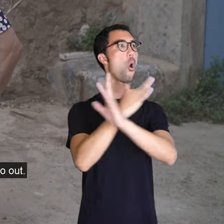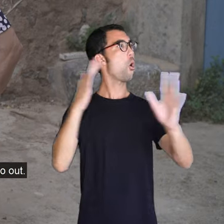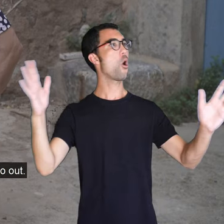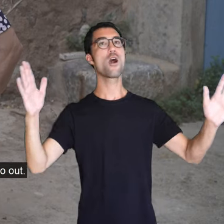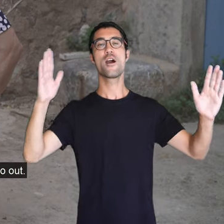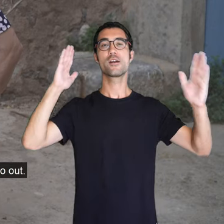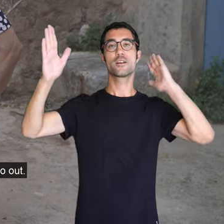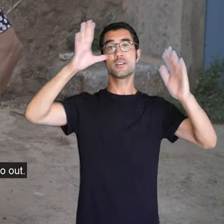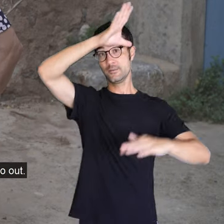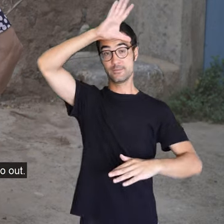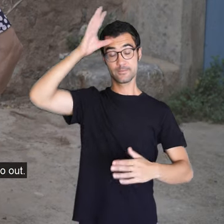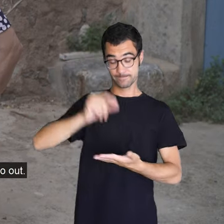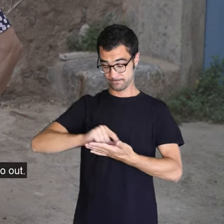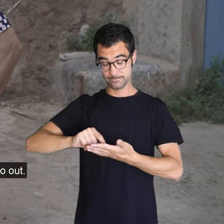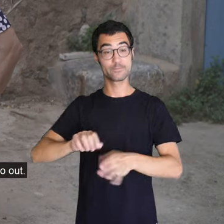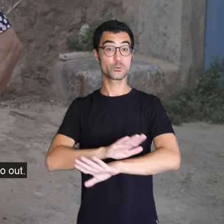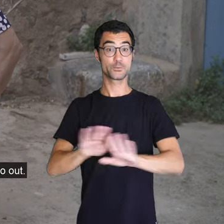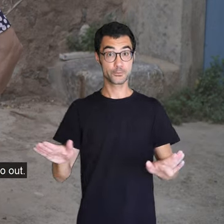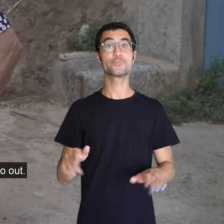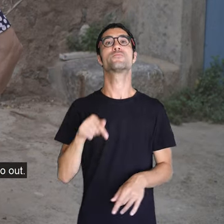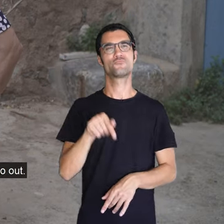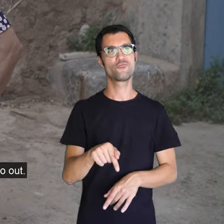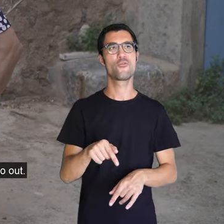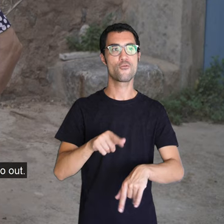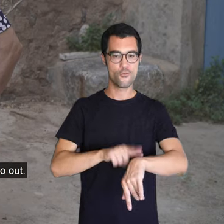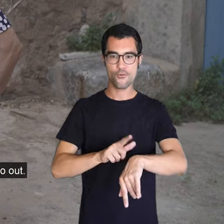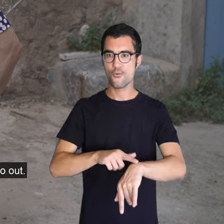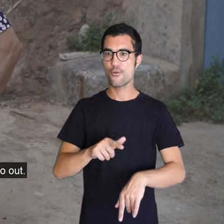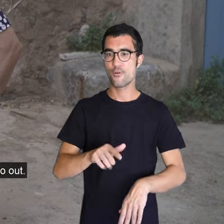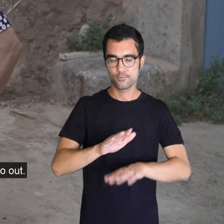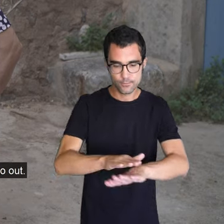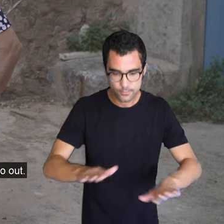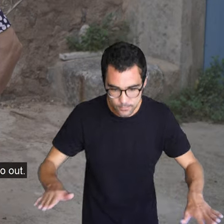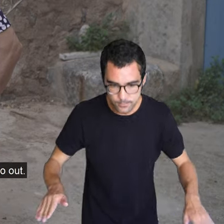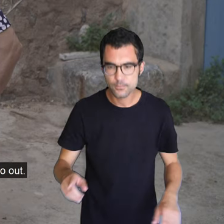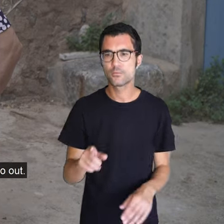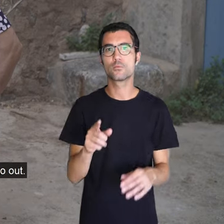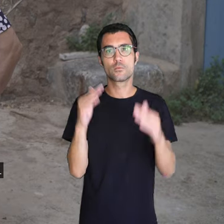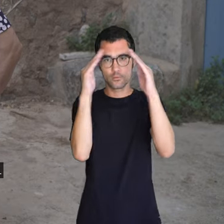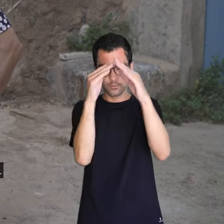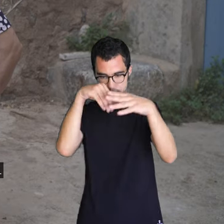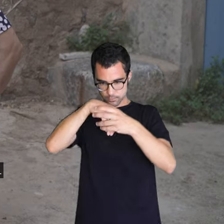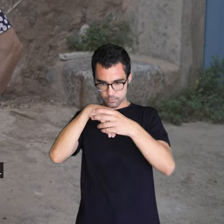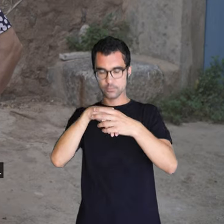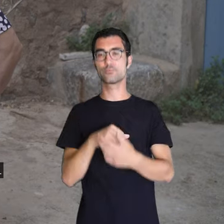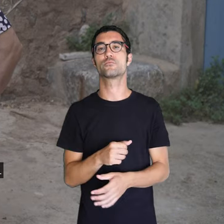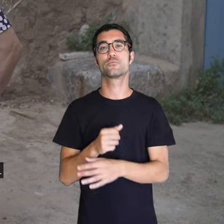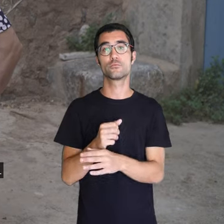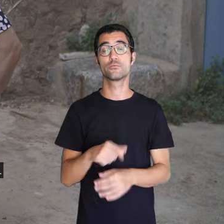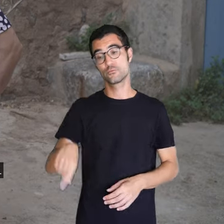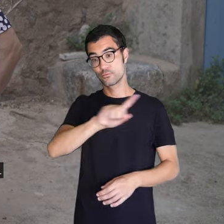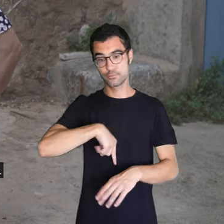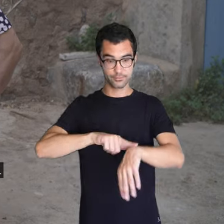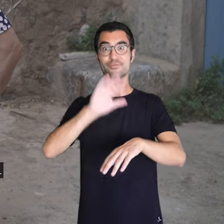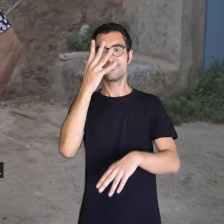l'estiu, quan no hi havia escola, m'entén. Però fins a les cinc els infants no sortien. I jugàvem molt a sa pilota.